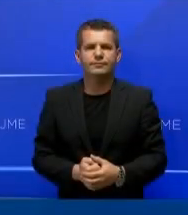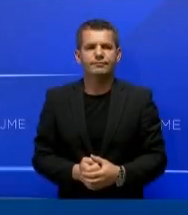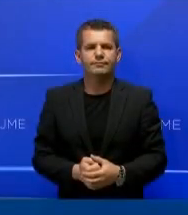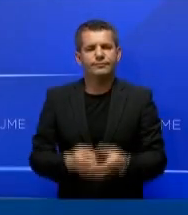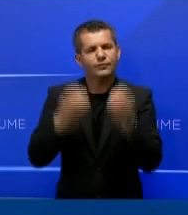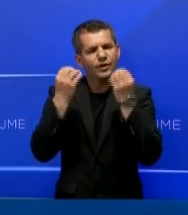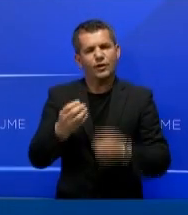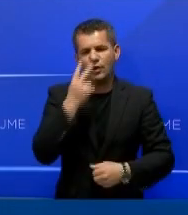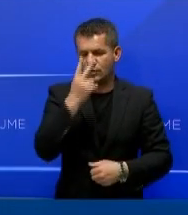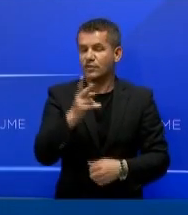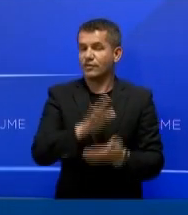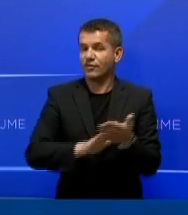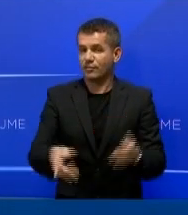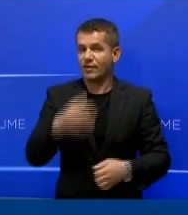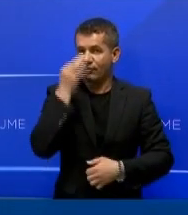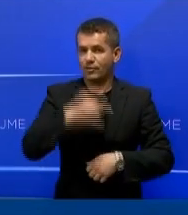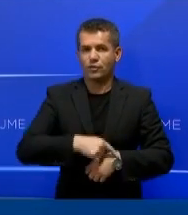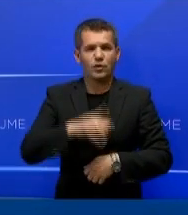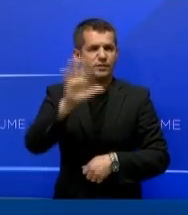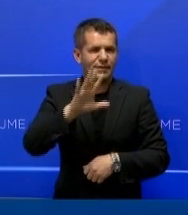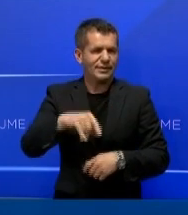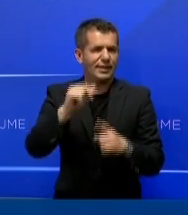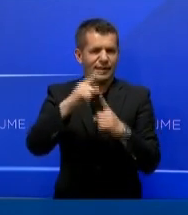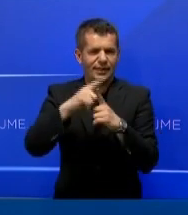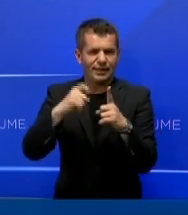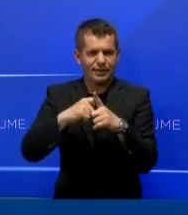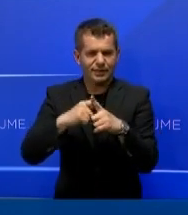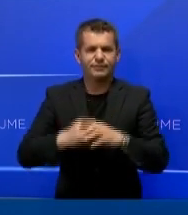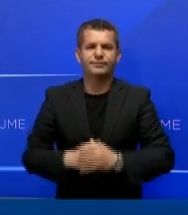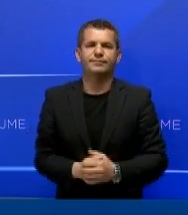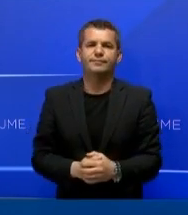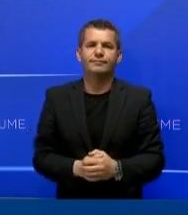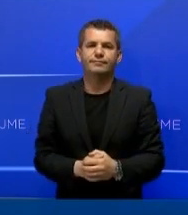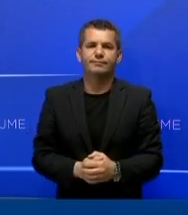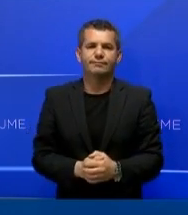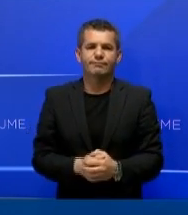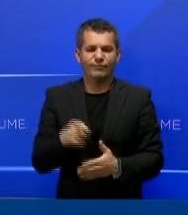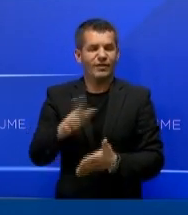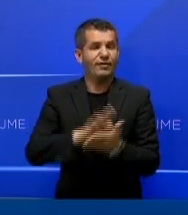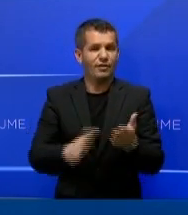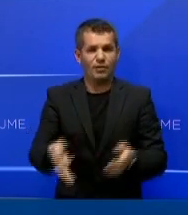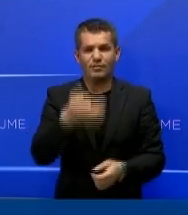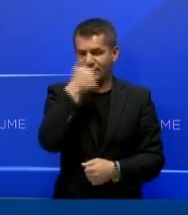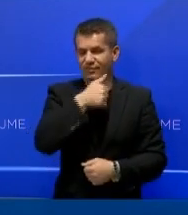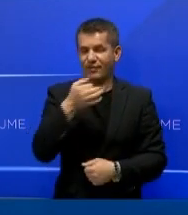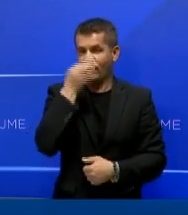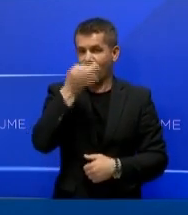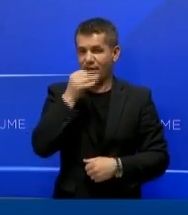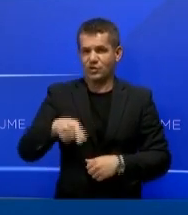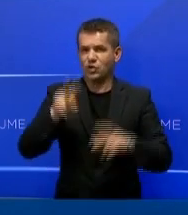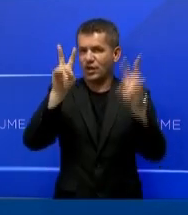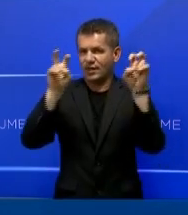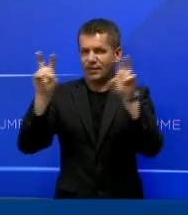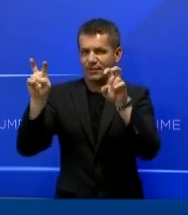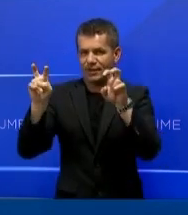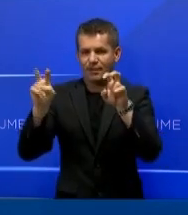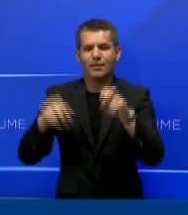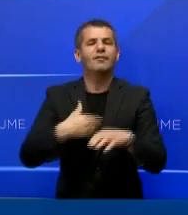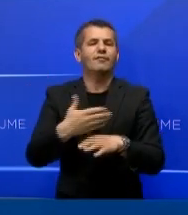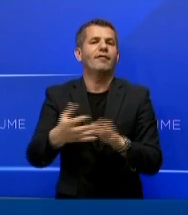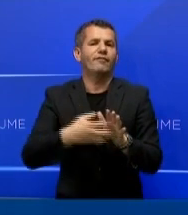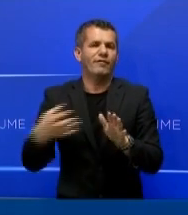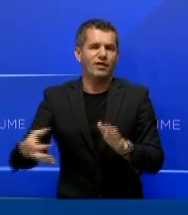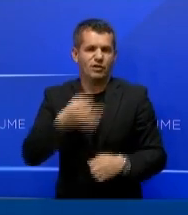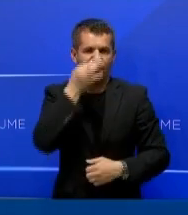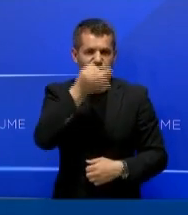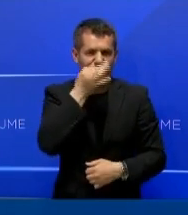Të ndëruar shikues për shëndetje, jeni me magazinën imajji ditës. Fjendemisht të ndjekim krye lajmërimet për të vazhduar më pas me lajmet kryesore